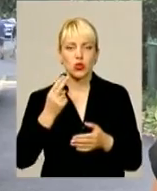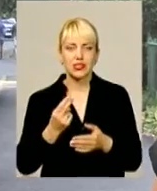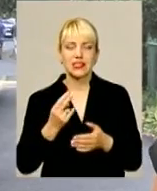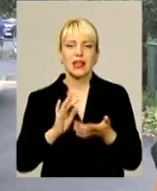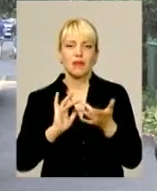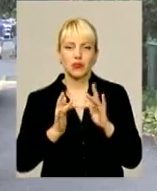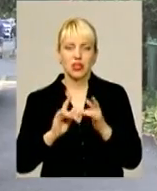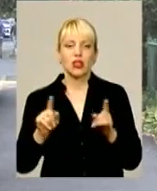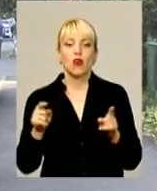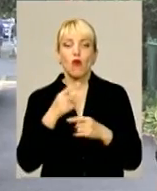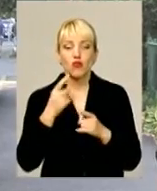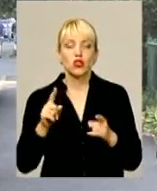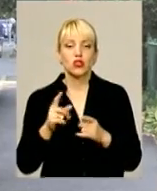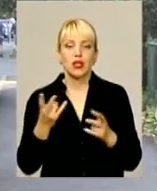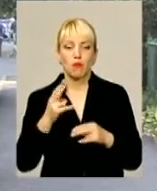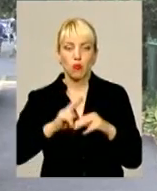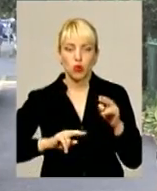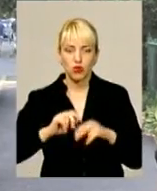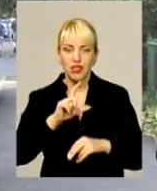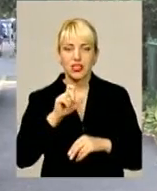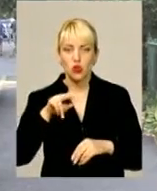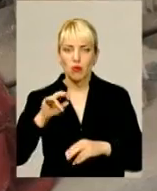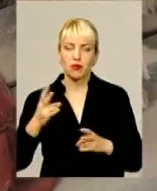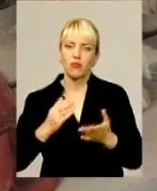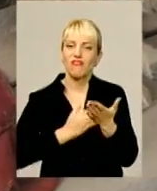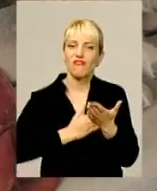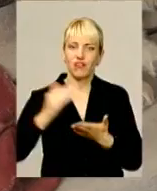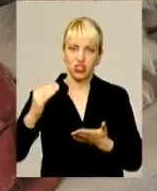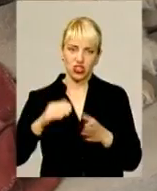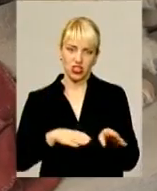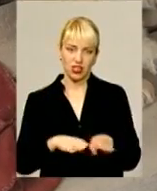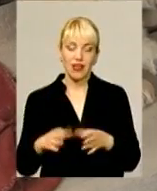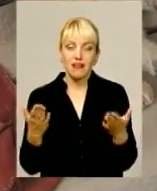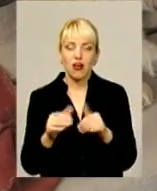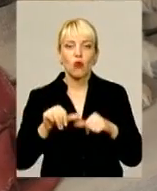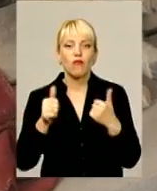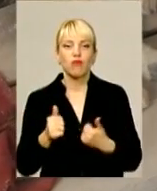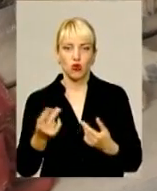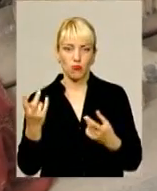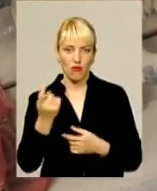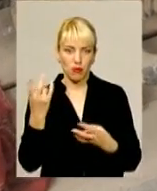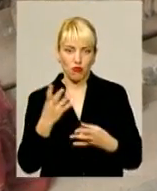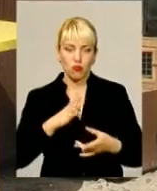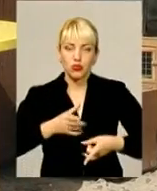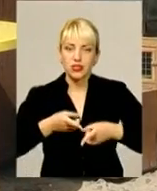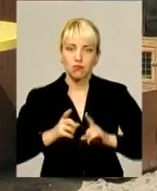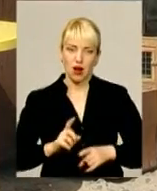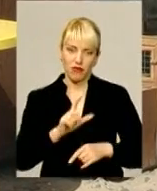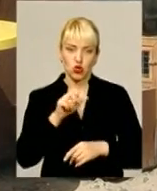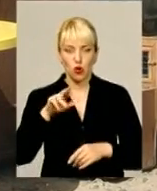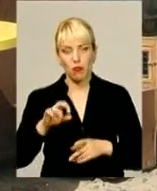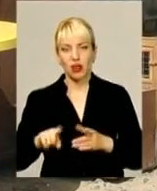Тобто зараз взятися за те, щоб побудувати зоопарк, це має бути зоопарк найвищого рівня. Отже, якої форми власності має бути справжній зоопарк,